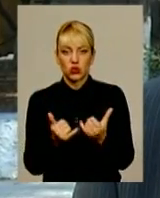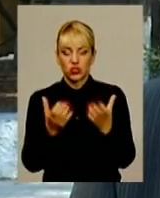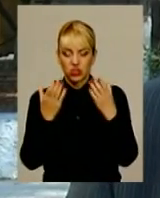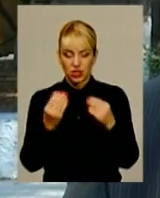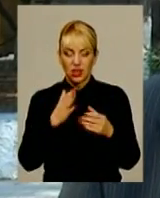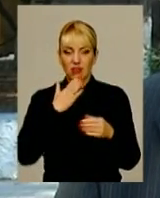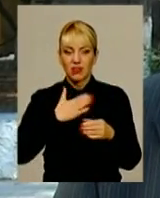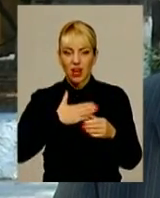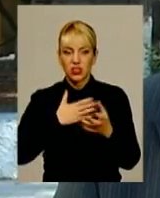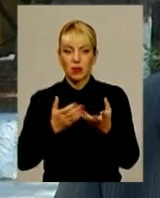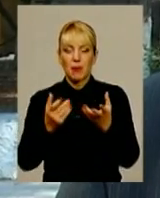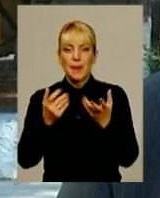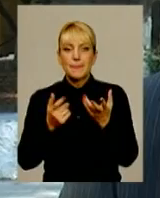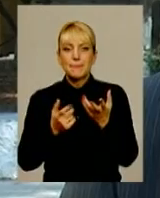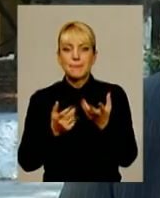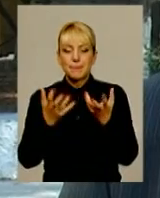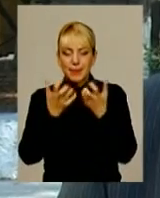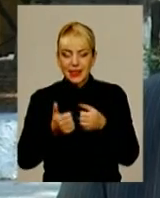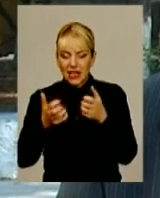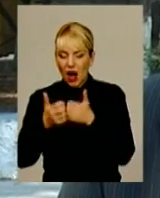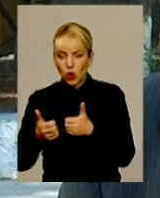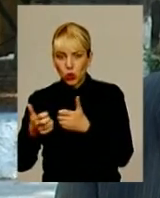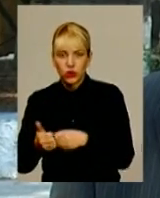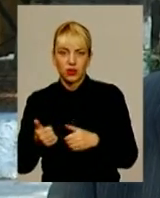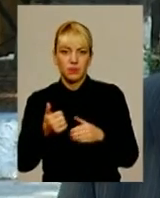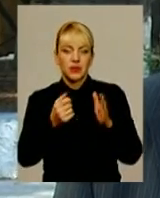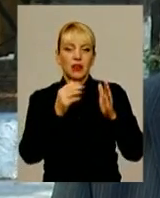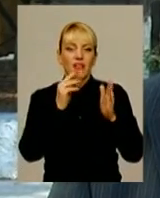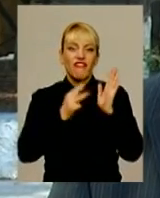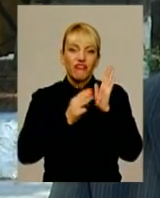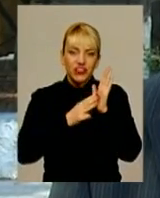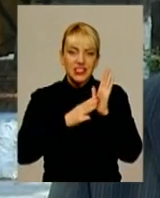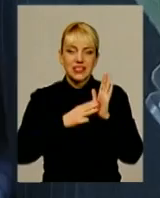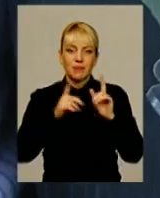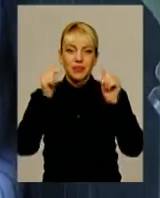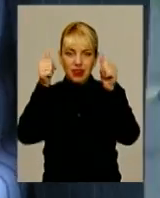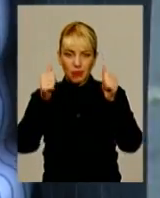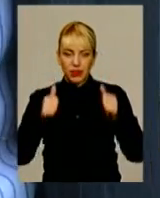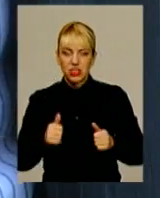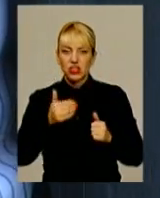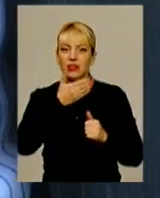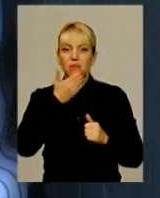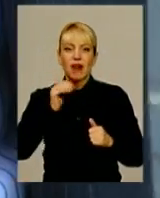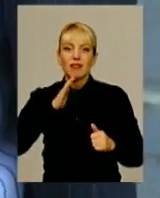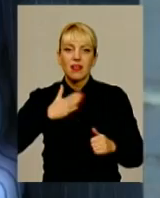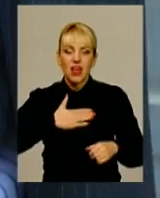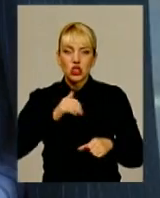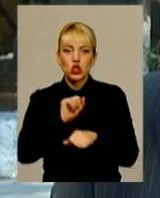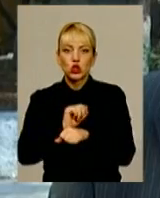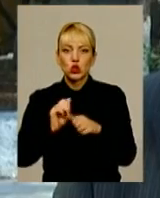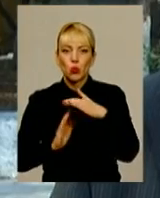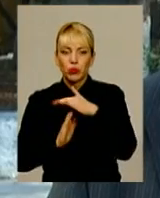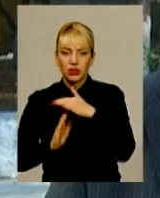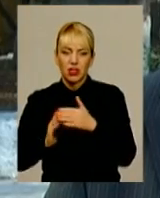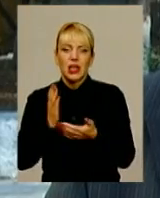нашим підрахункам, 8 табличок вже немає на наших зупинках. Маємо прикрий випадок